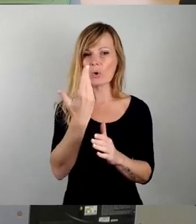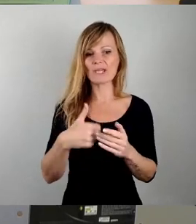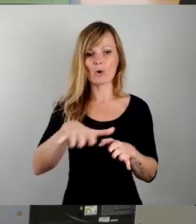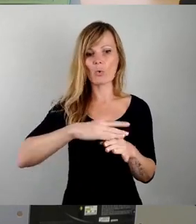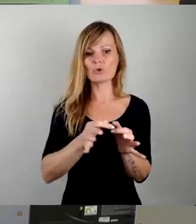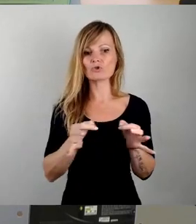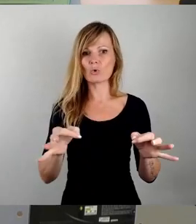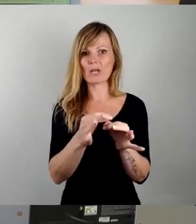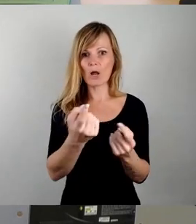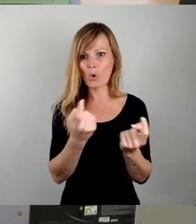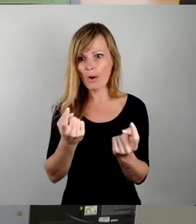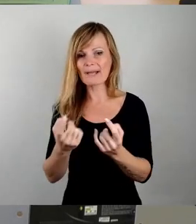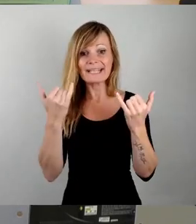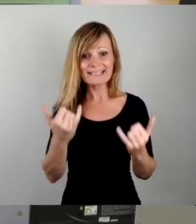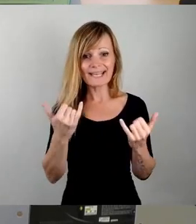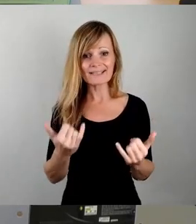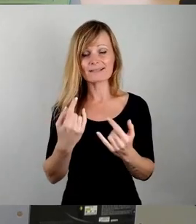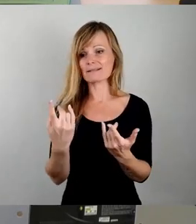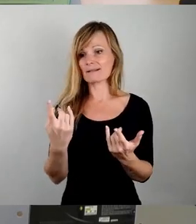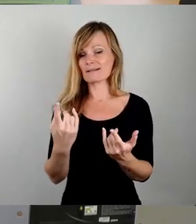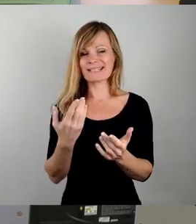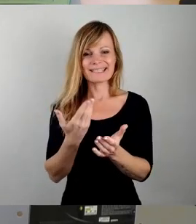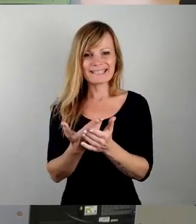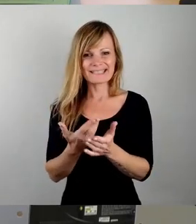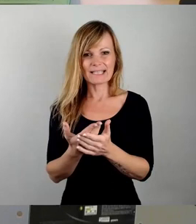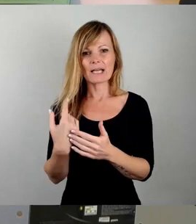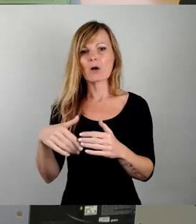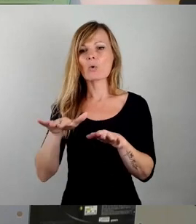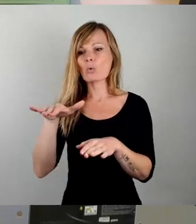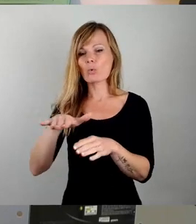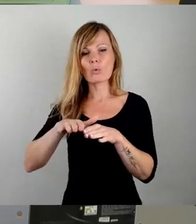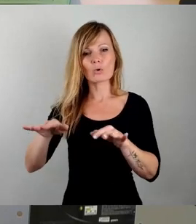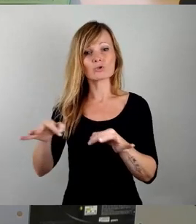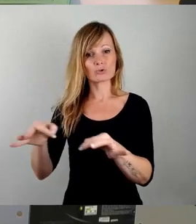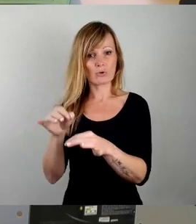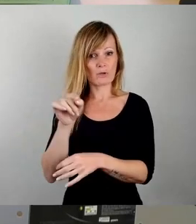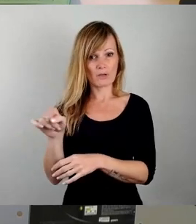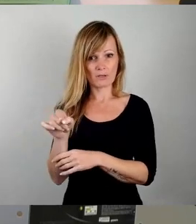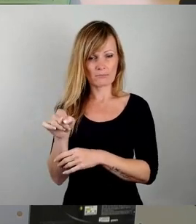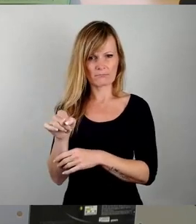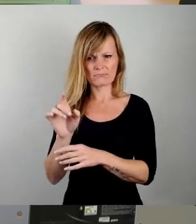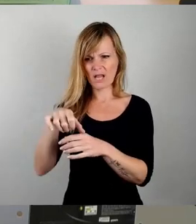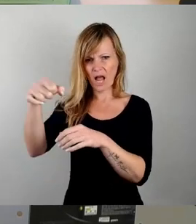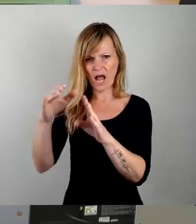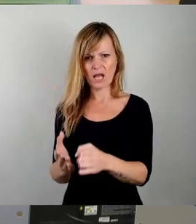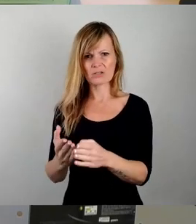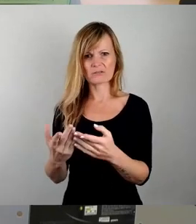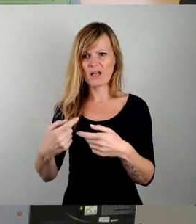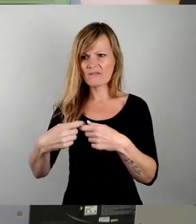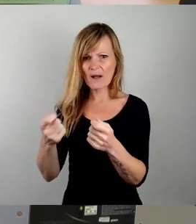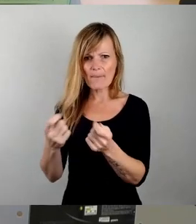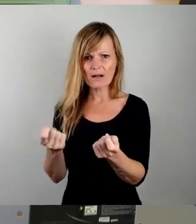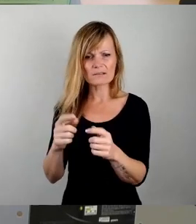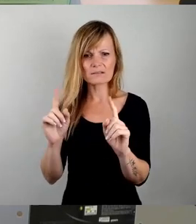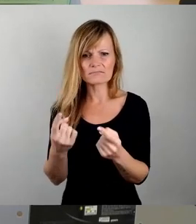Notwendigkeit, jetzt offensiv die Grundstücke, die Garagengrundstücke zu vermarkten. Und